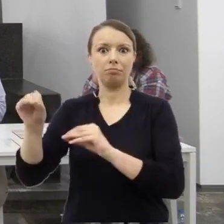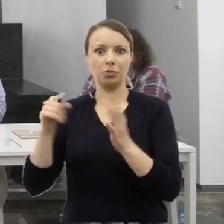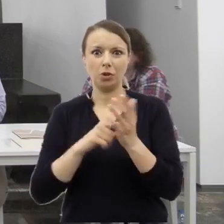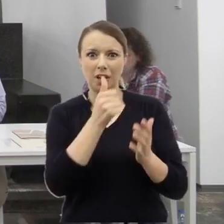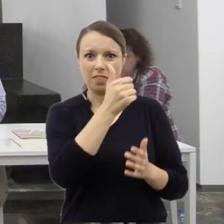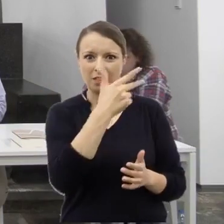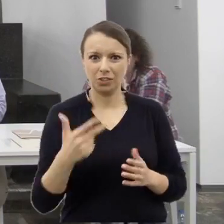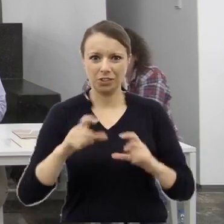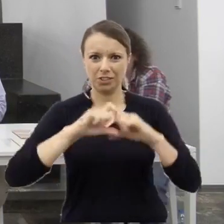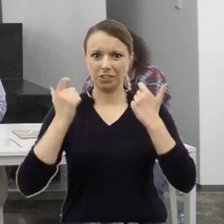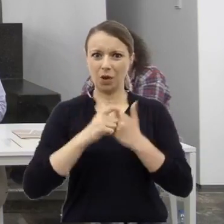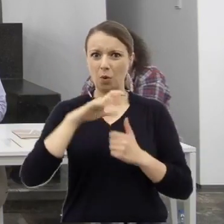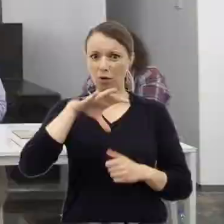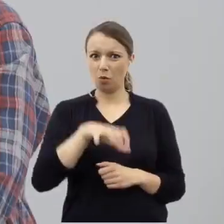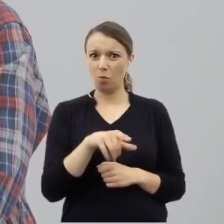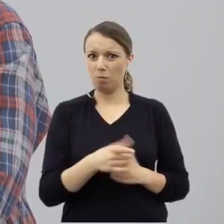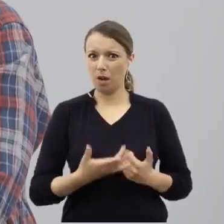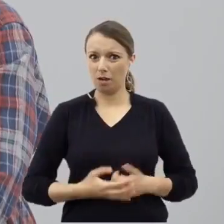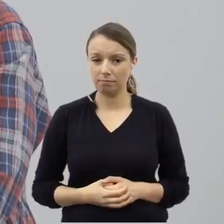grupy, o której była wcześniej mowa.